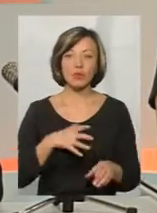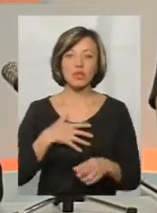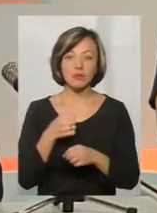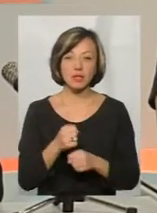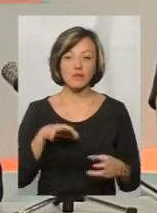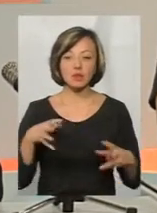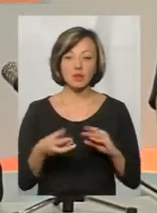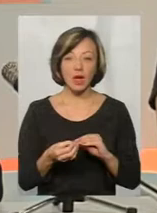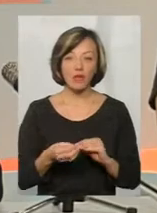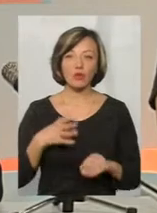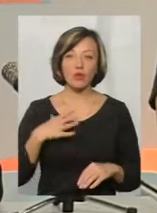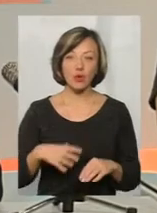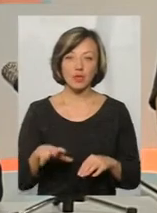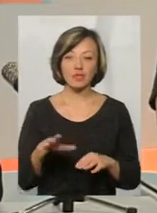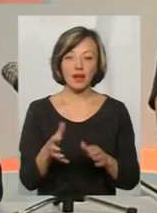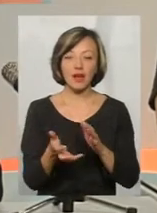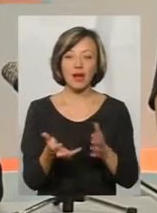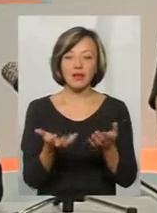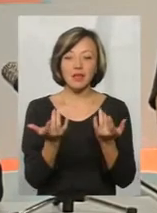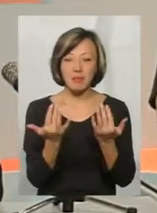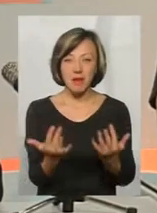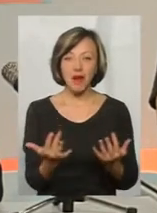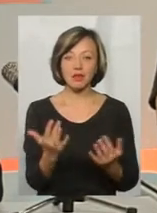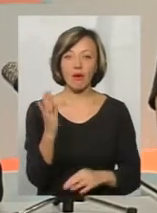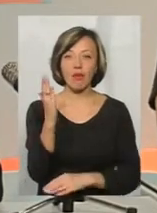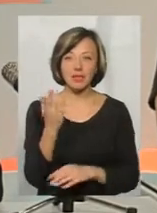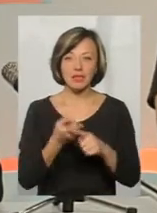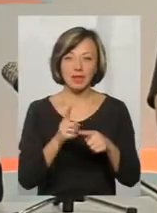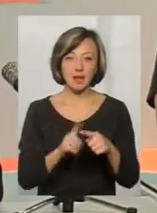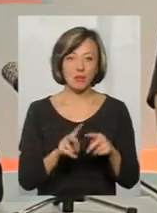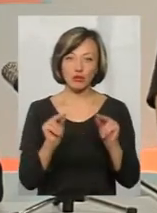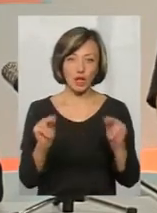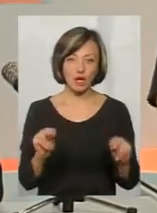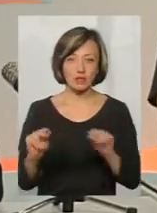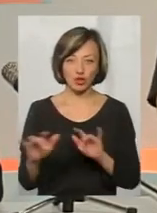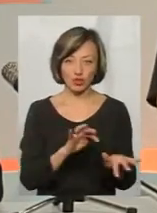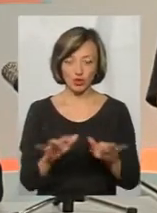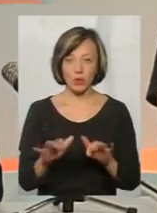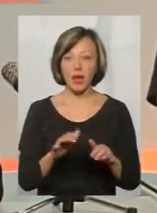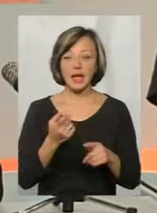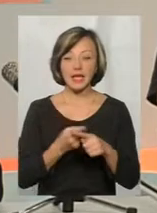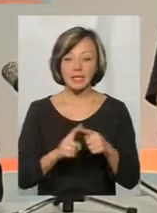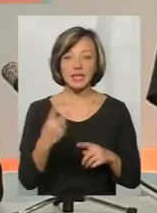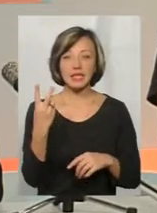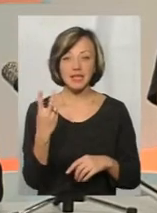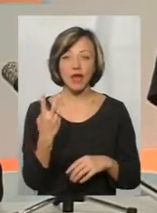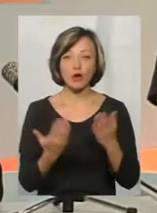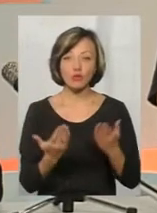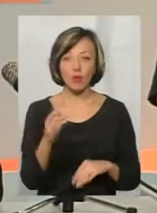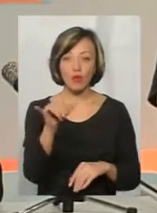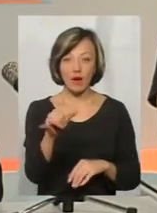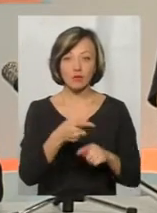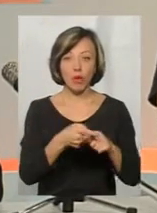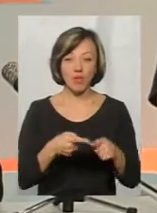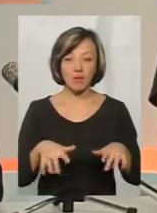доводиться добирати голоси от таким досить принизливим чином, насправді. І, відповідно, ці 200... Тобто, якщо у половина